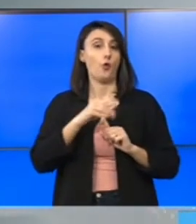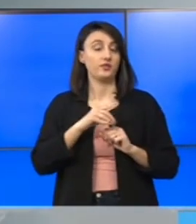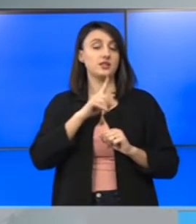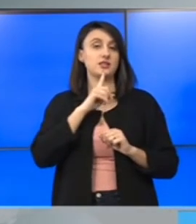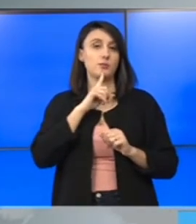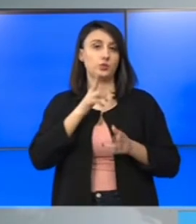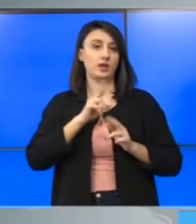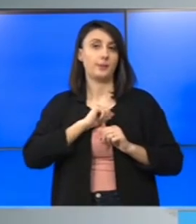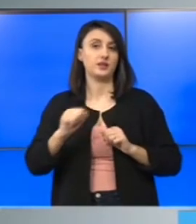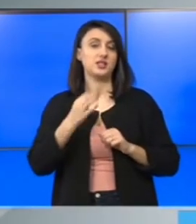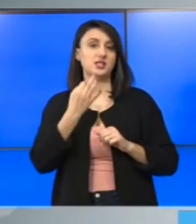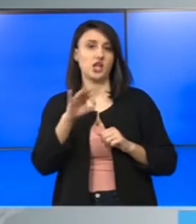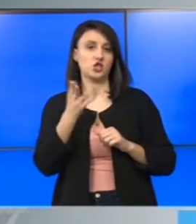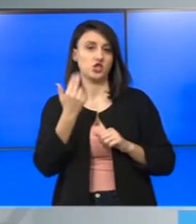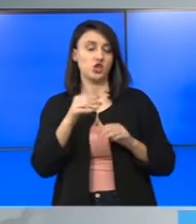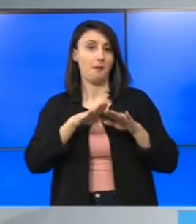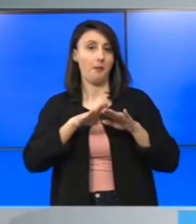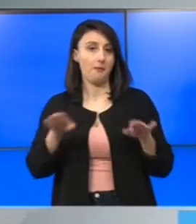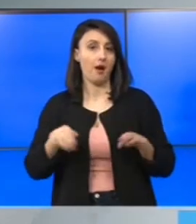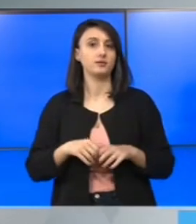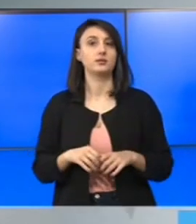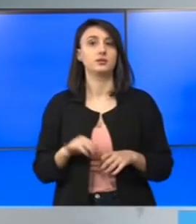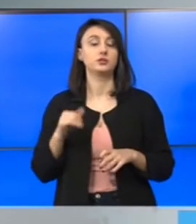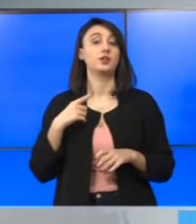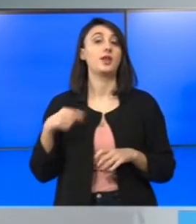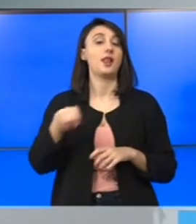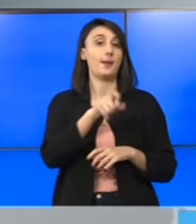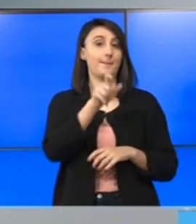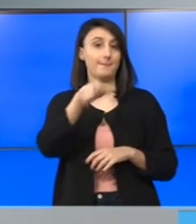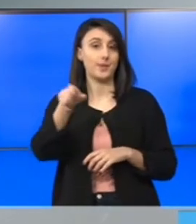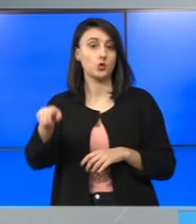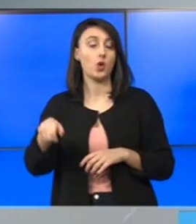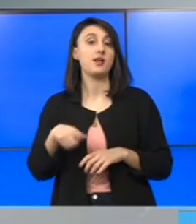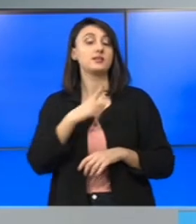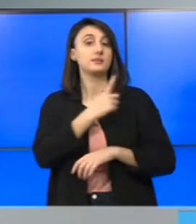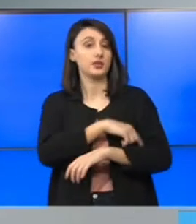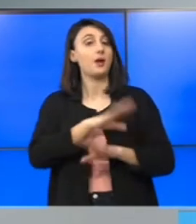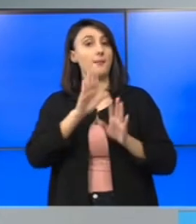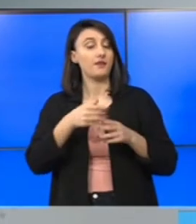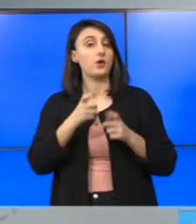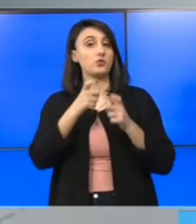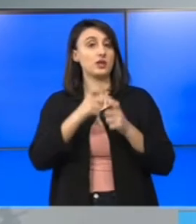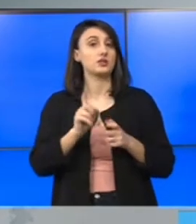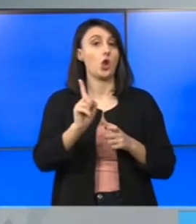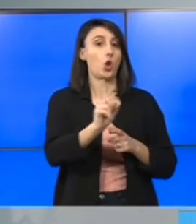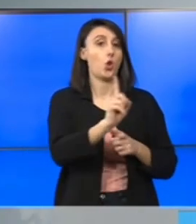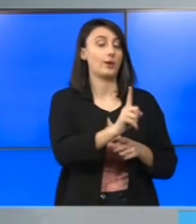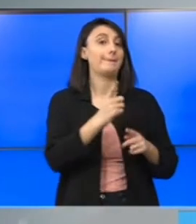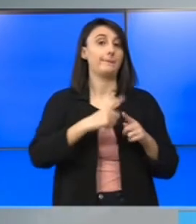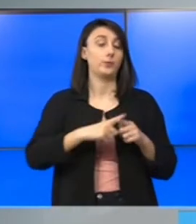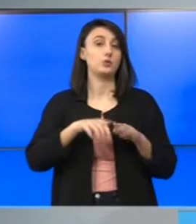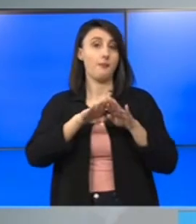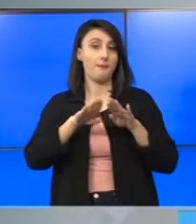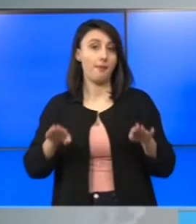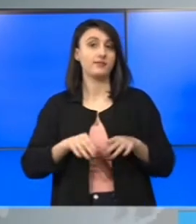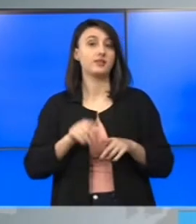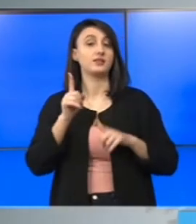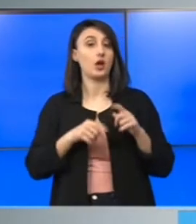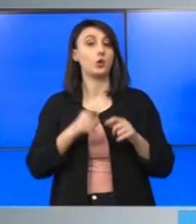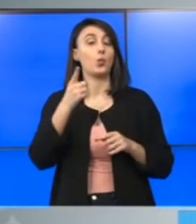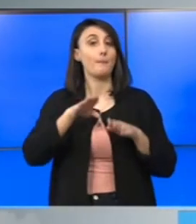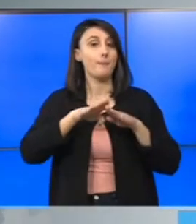intensivă, câte 10 sau 15 paturi. Și ele, personal, ca și spitale, mai aveau, pentru secțiile lor, încă câte un pat pentru fiecare secție, dacă un